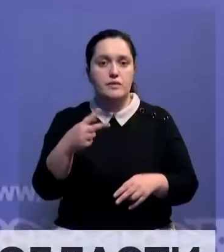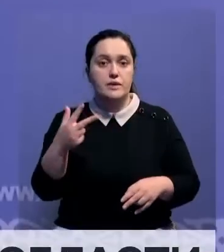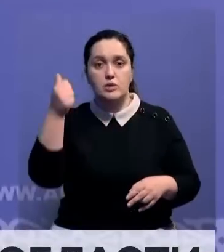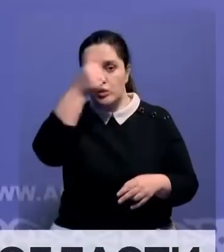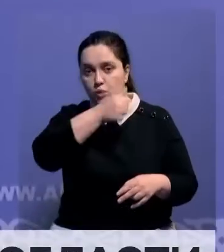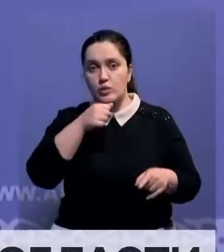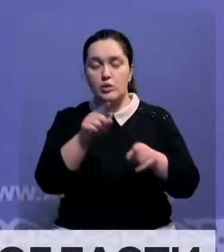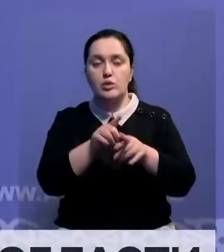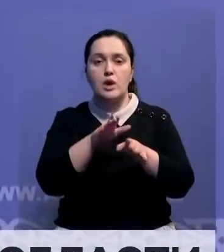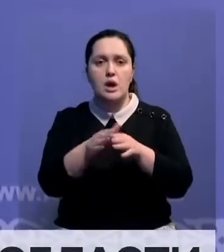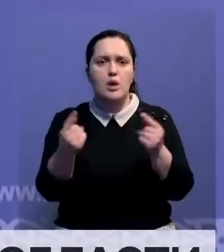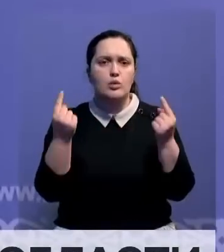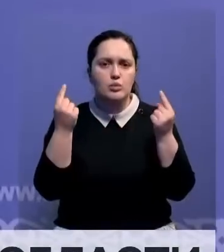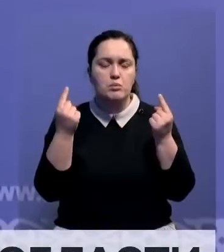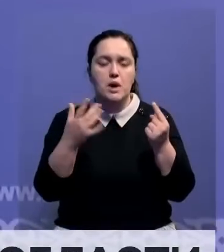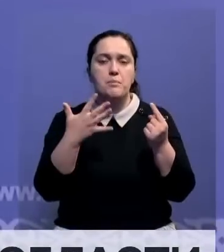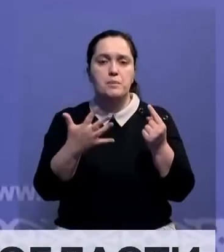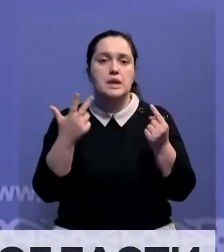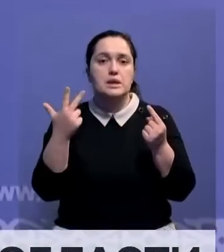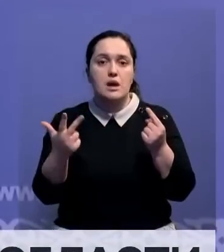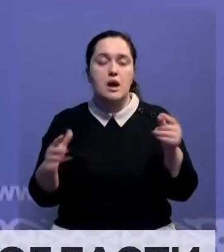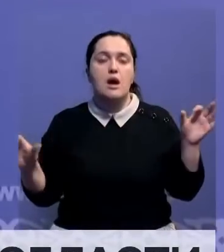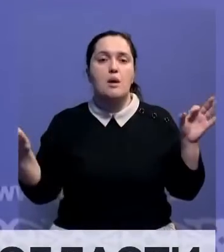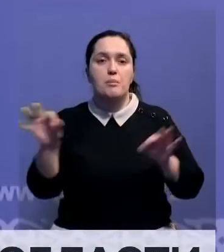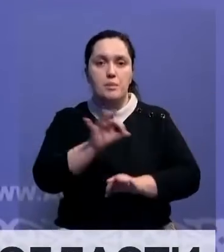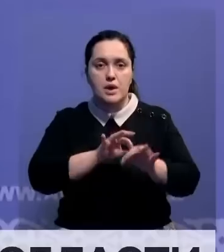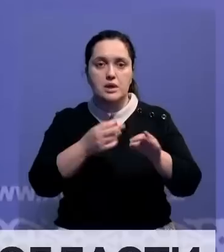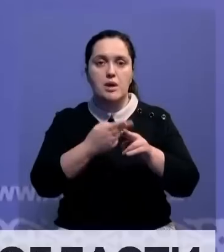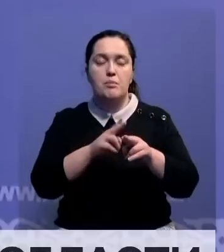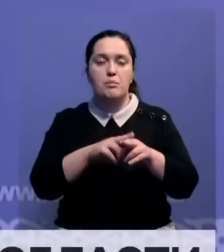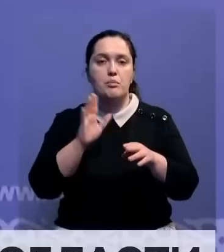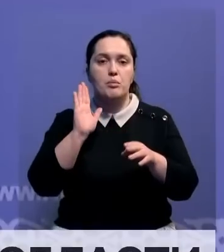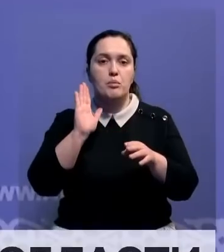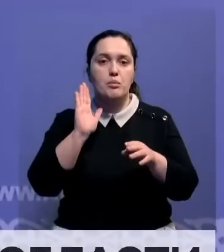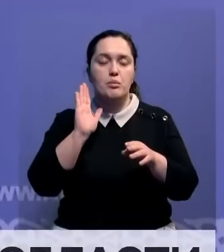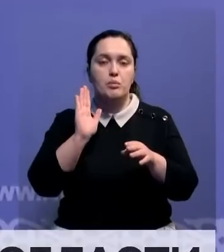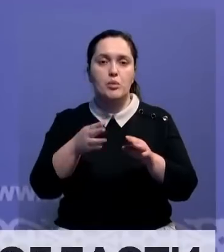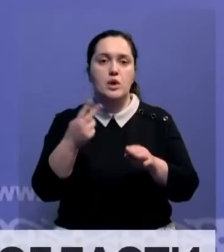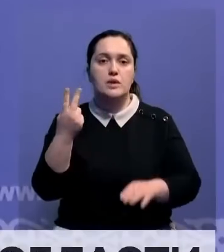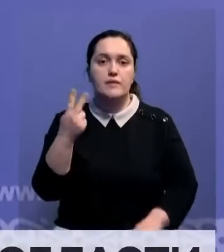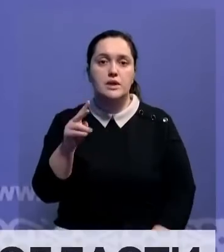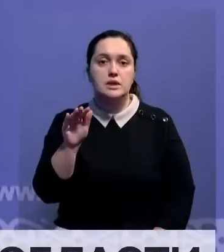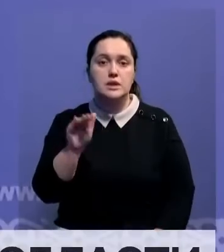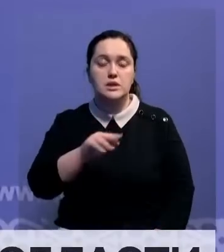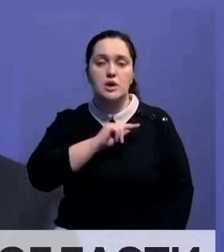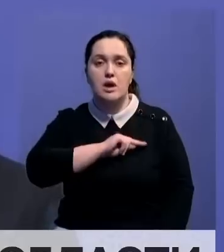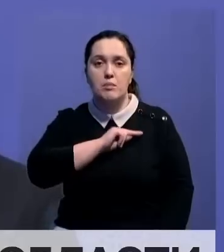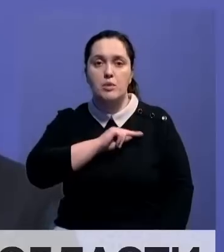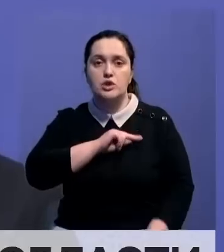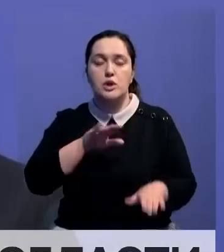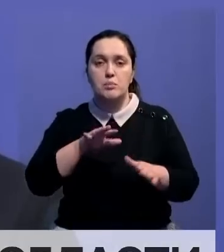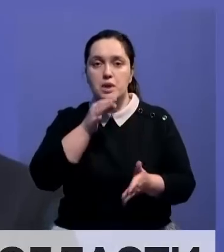числе реализации крупных 53 проектов с созданием более 20 тысяч рабочих мест.